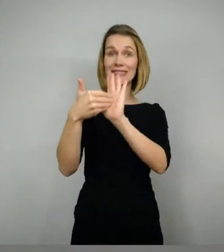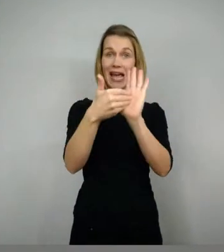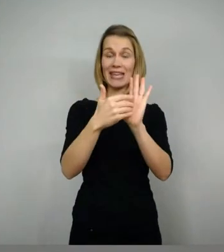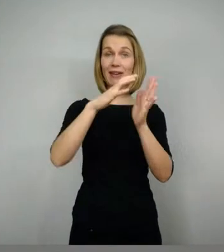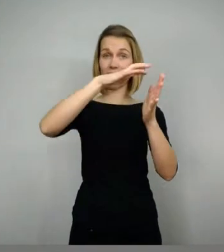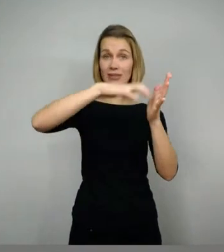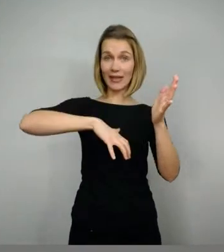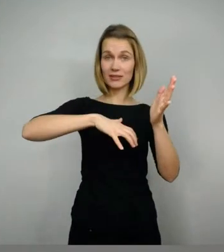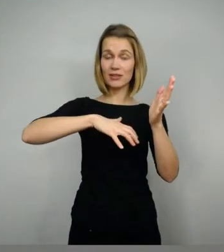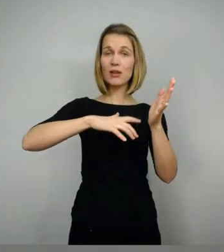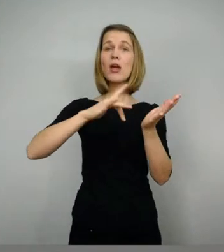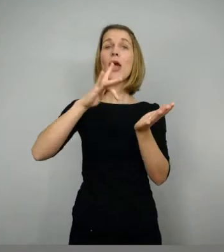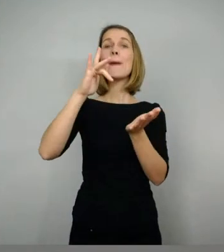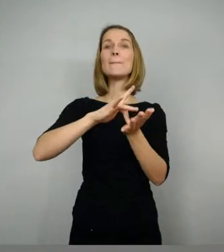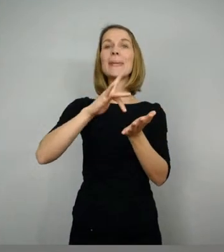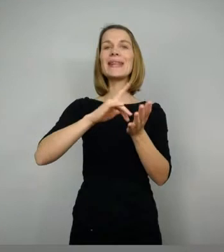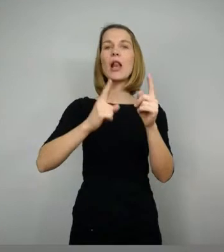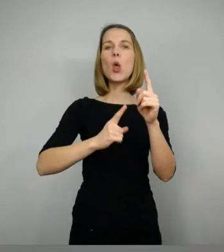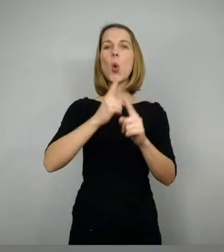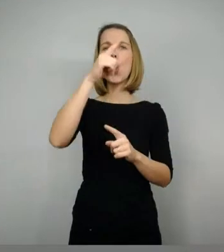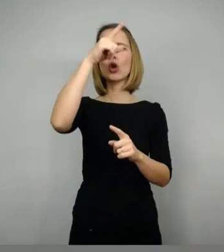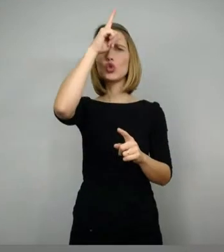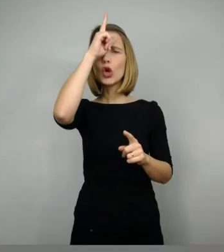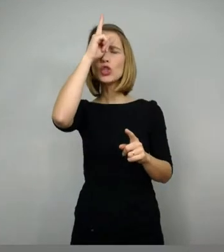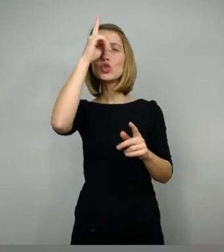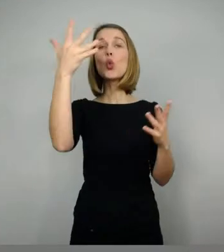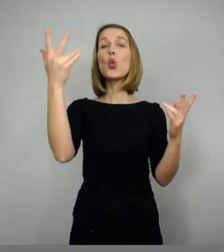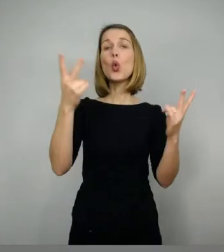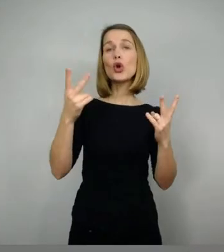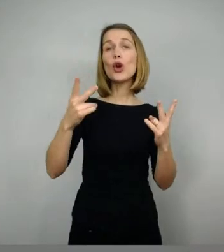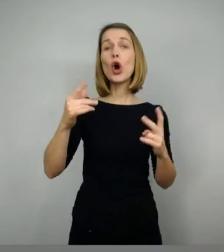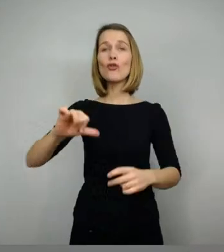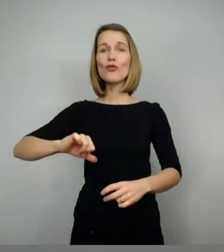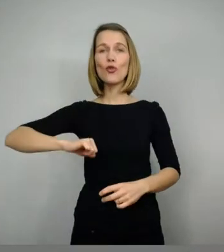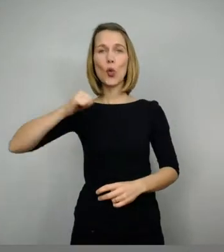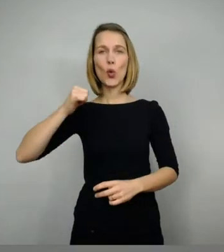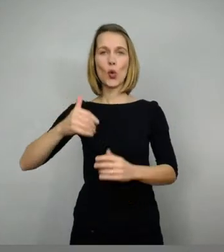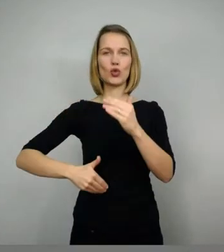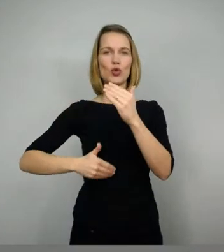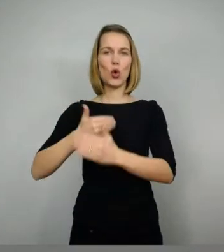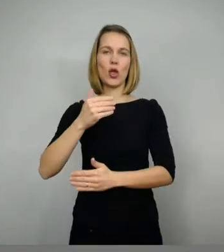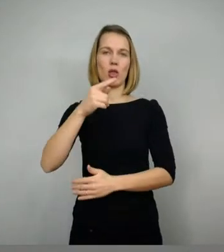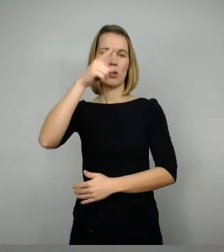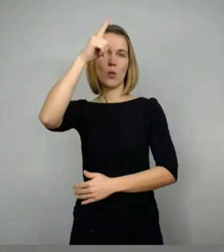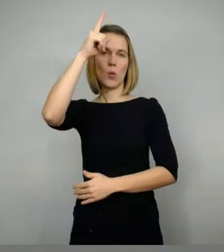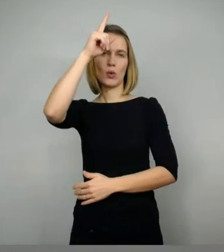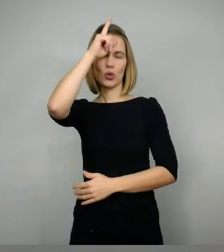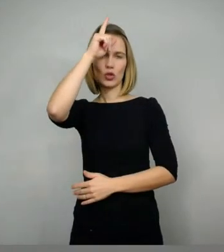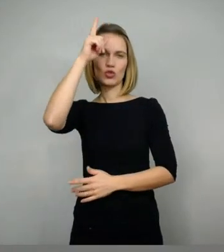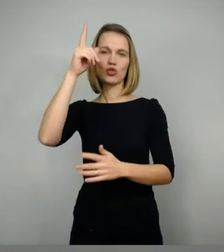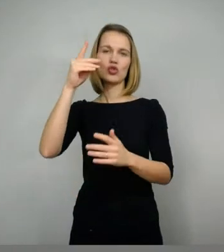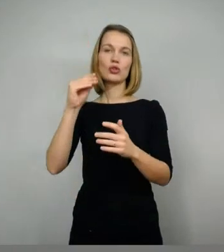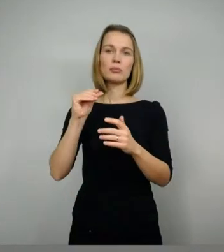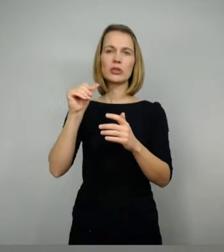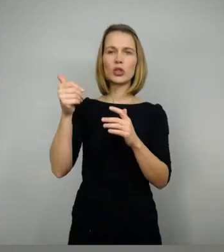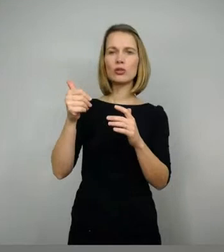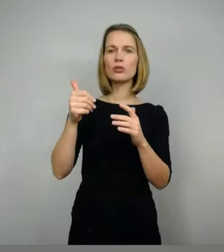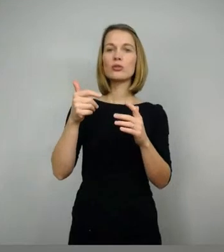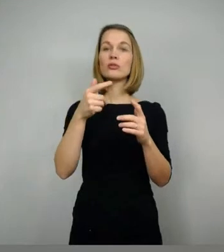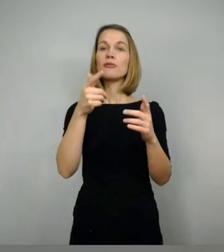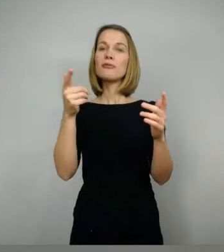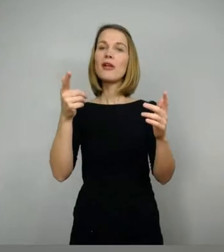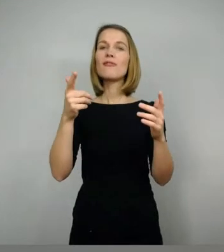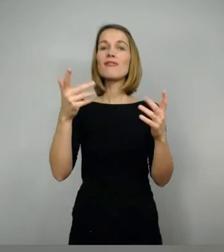Manchmal auch schon auf Früh-Neuhochdeutsch. Diese sprachlichen Besonderheiten werde ich euch vielleicht dann in einer neuen Gerne-Lernen-Folge irgendwann mal